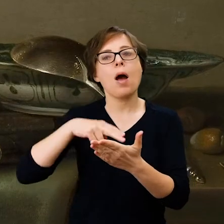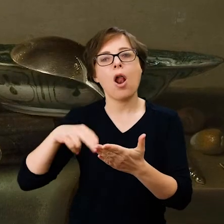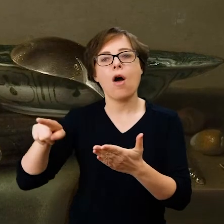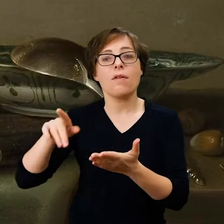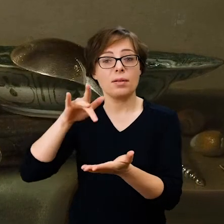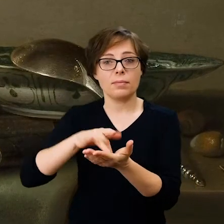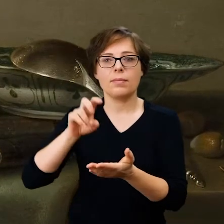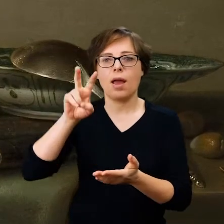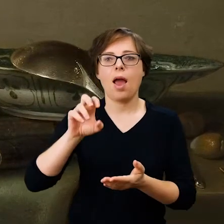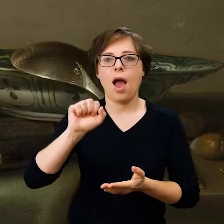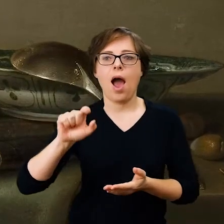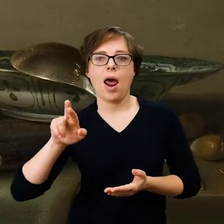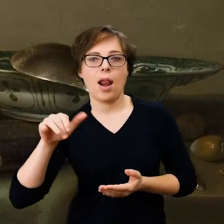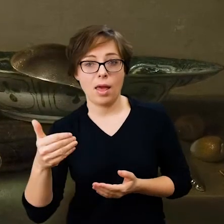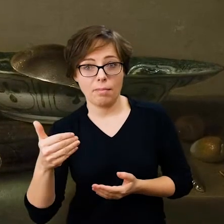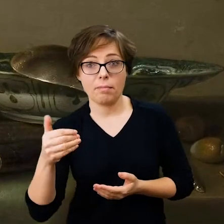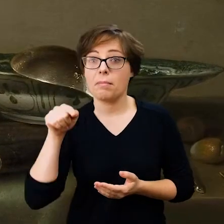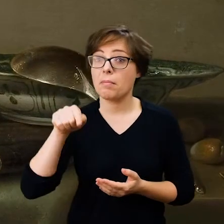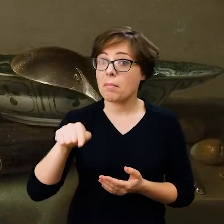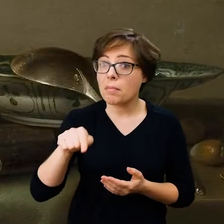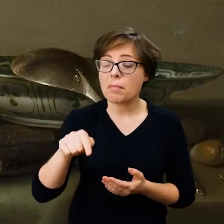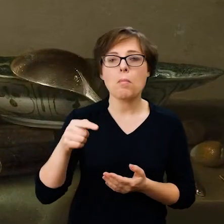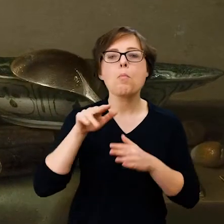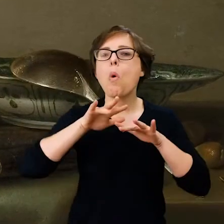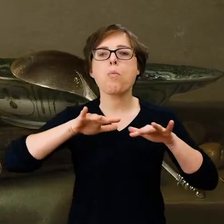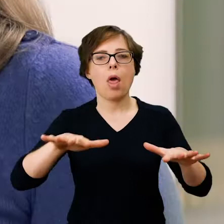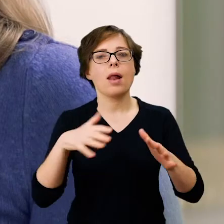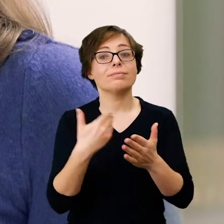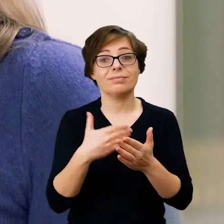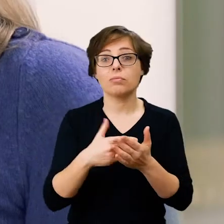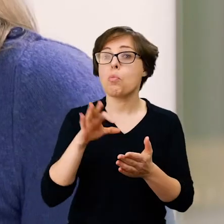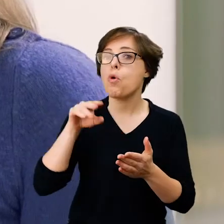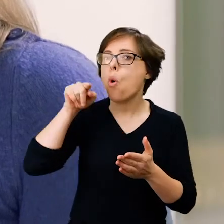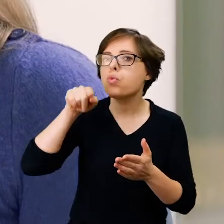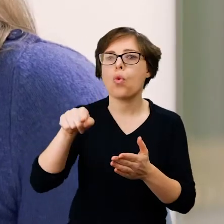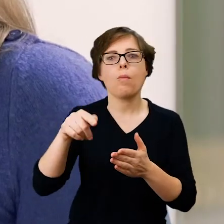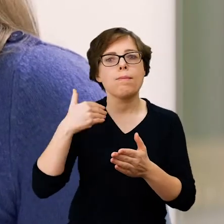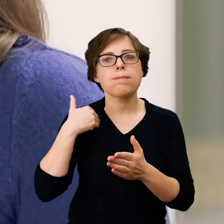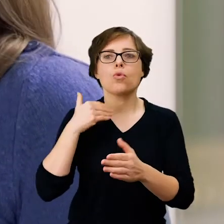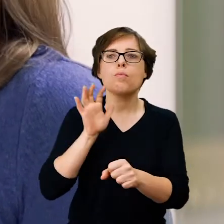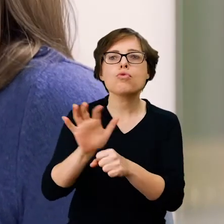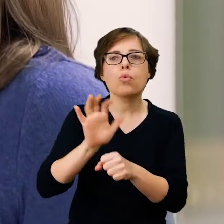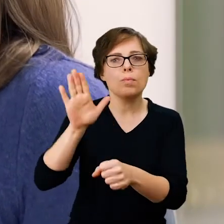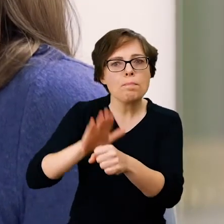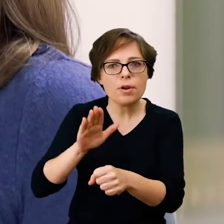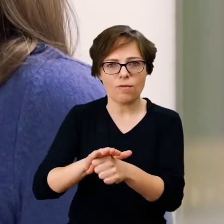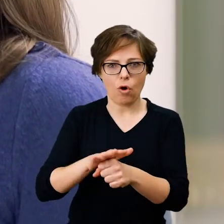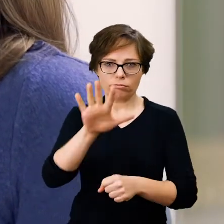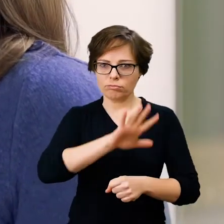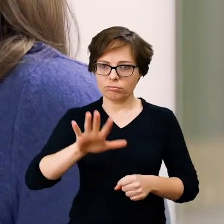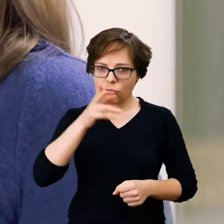a Harlem cieszył się olbrzymią popularnością jako miejsce najważniejszych browarów w Holandii.